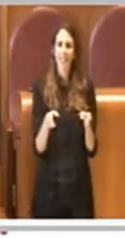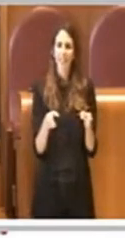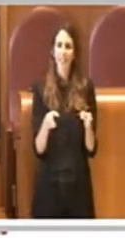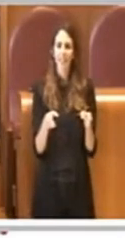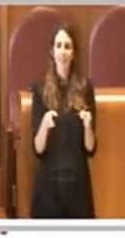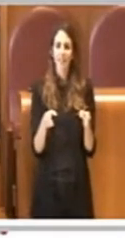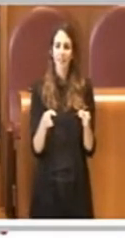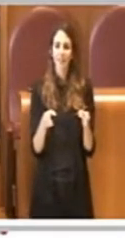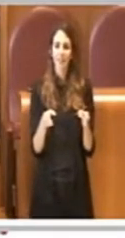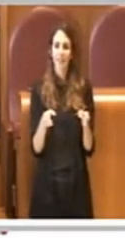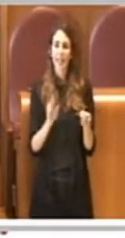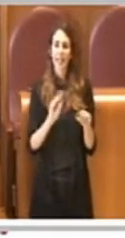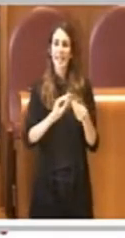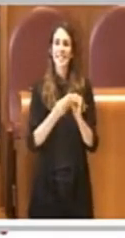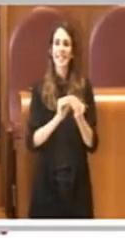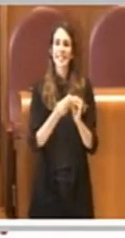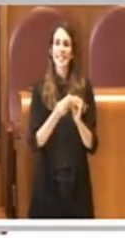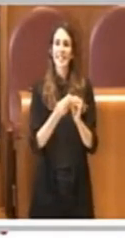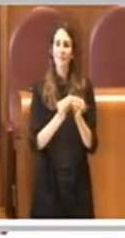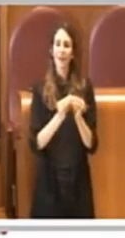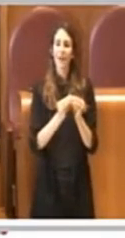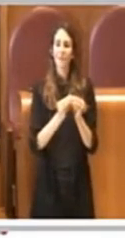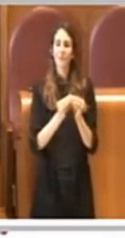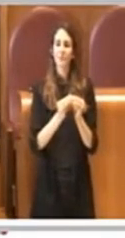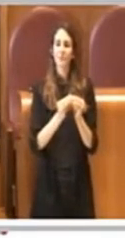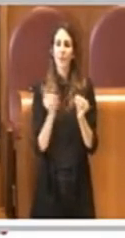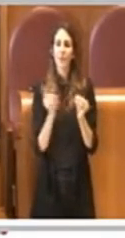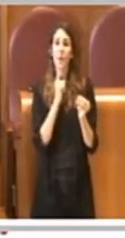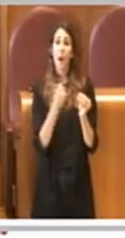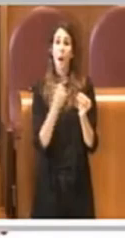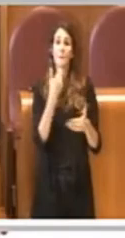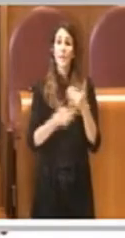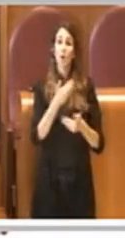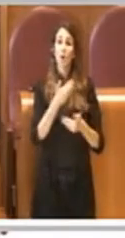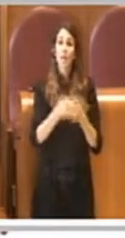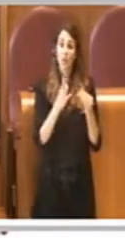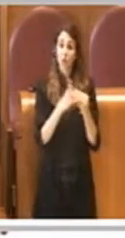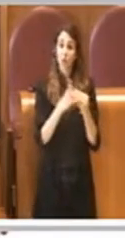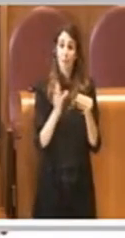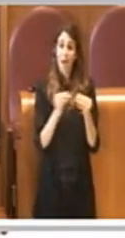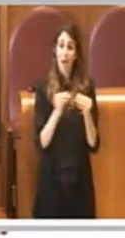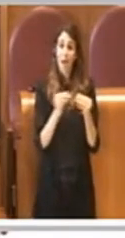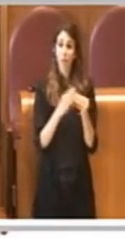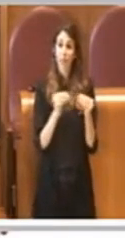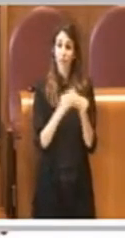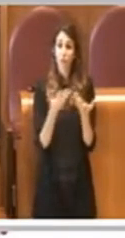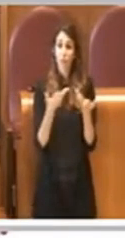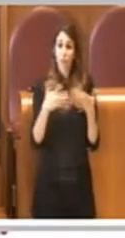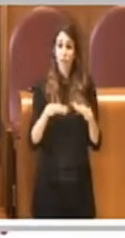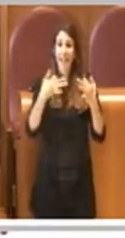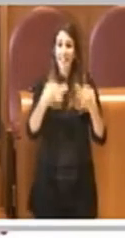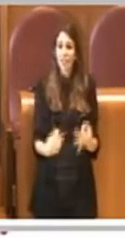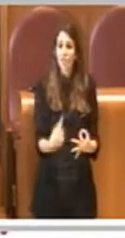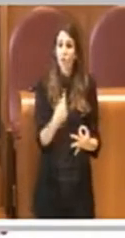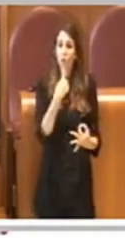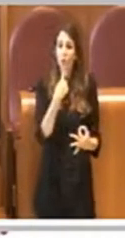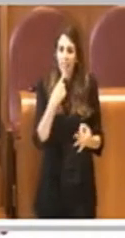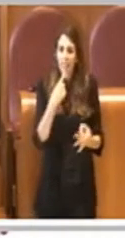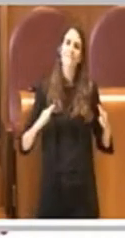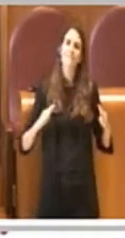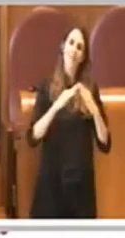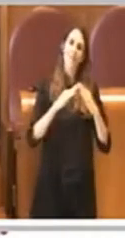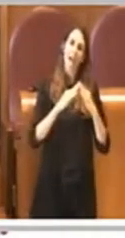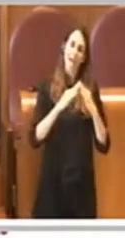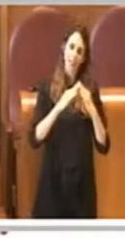risanamento messo appunto anche dai vertici che hanno da una